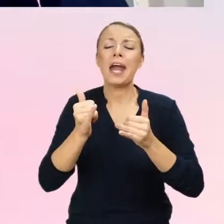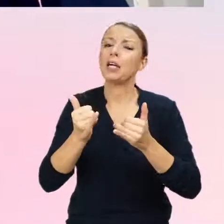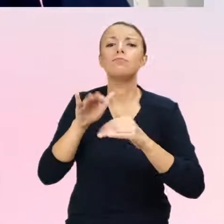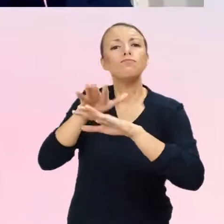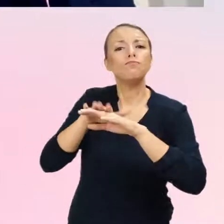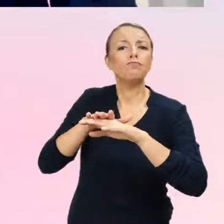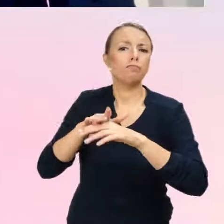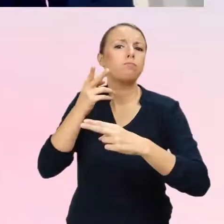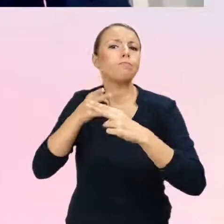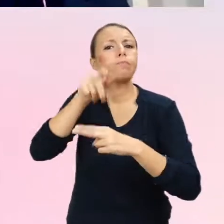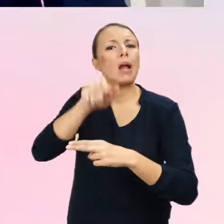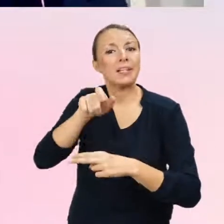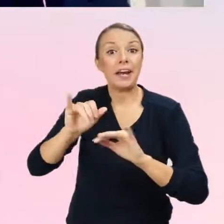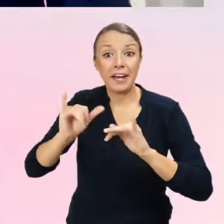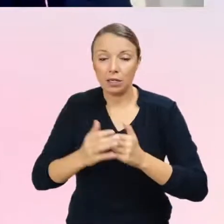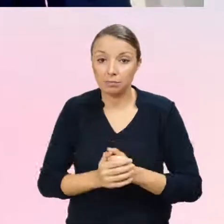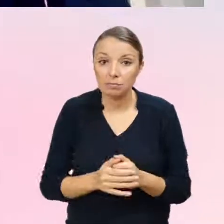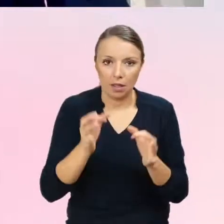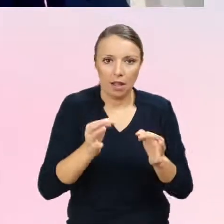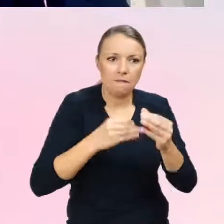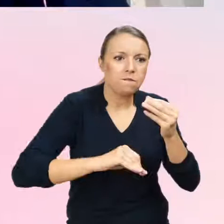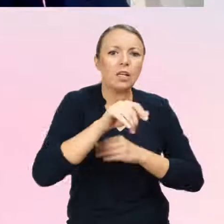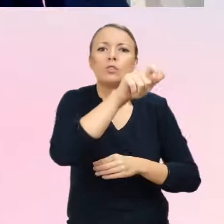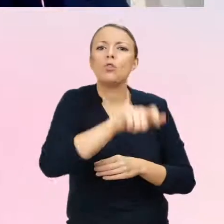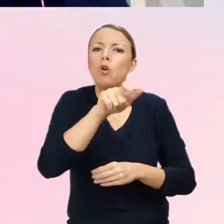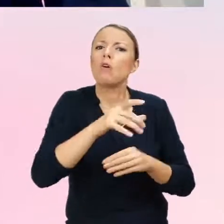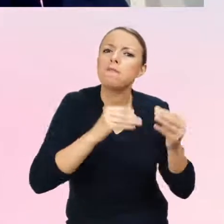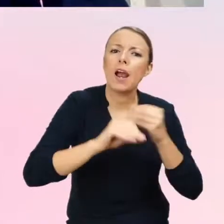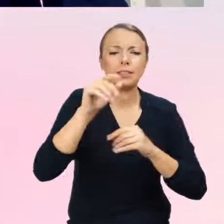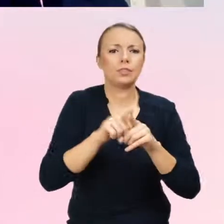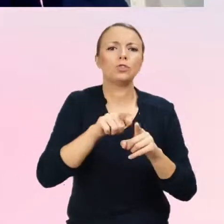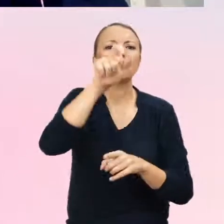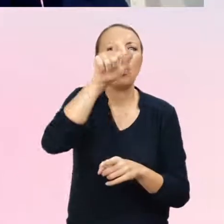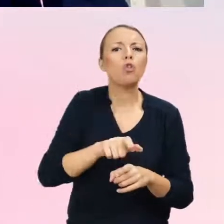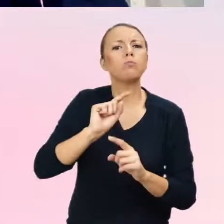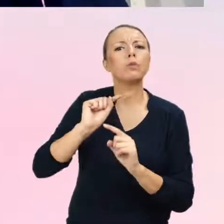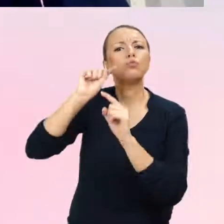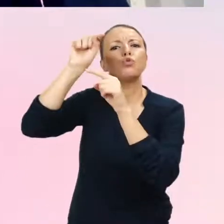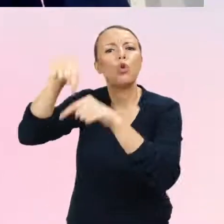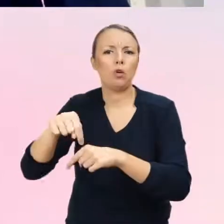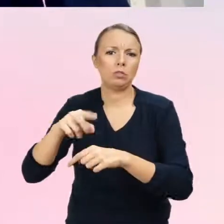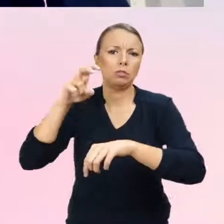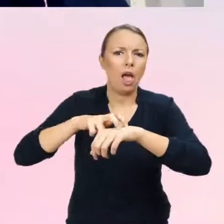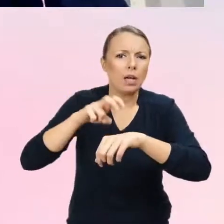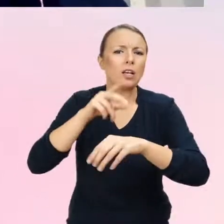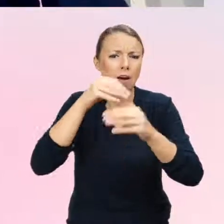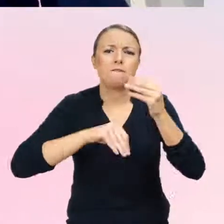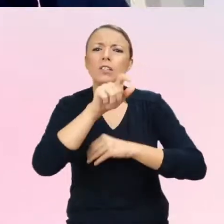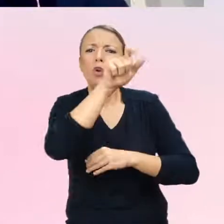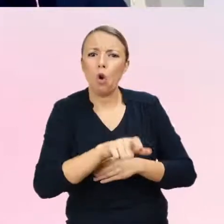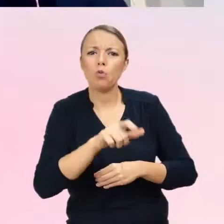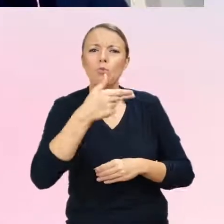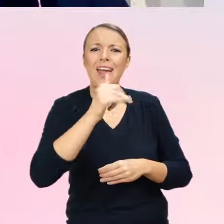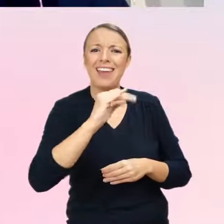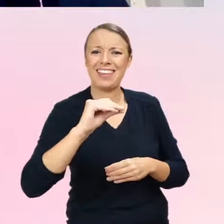przypadku osób, które jest coraz więcej, one coraz częściej pojawiają się w gabinetach, właśnie osób niebinarnych, to okazuje się, że właściwie